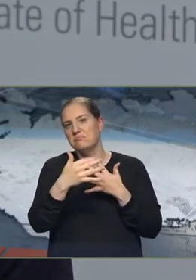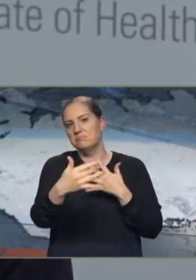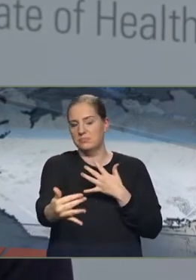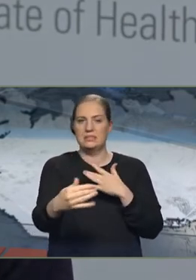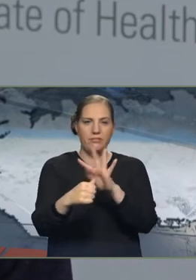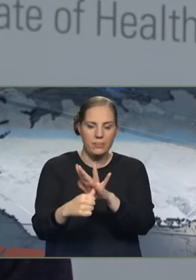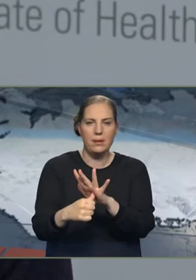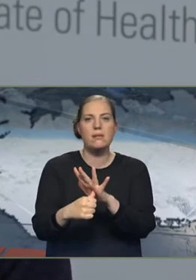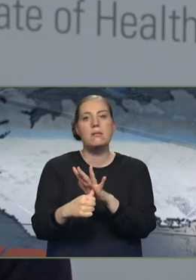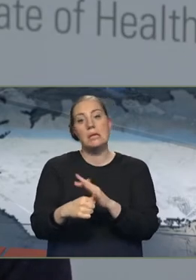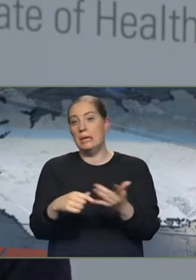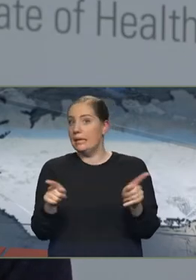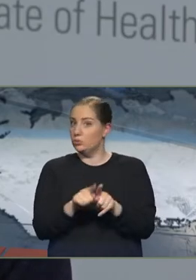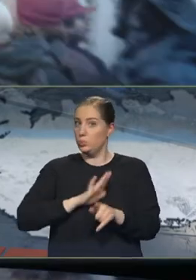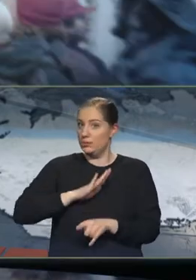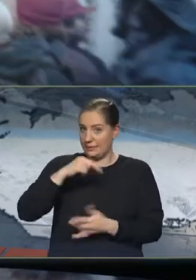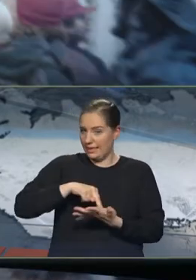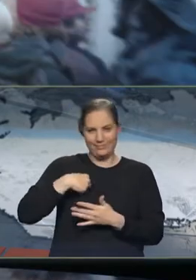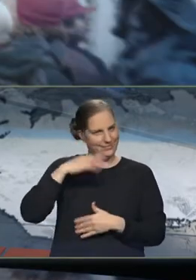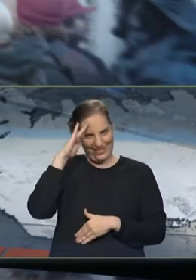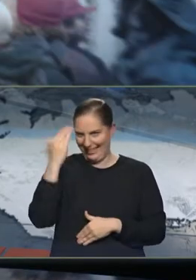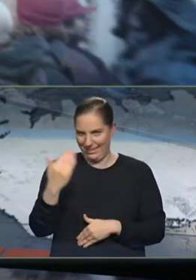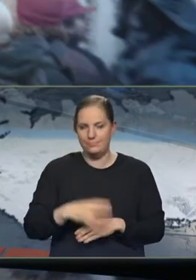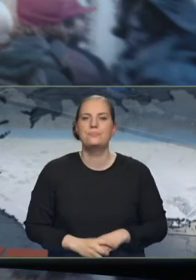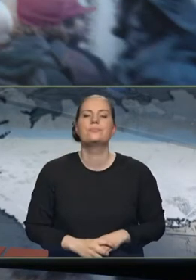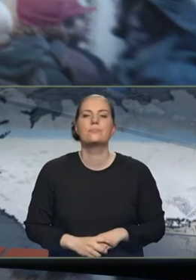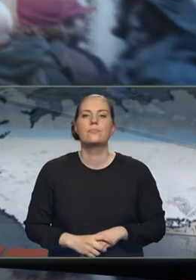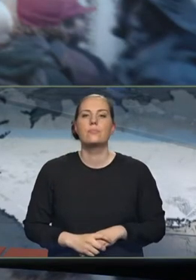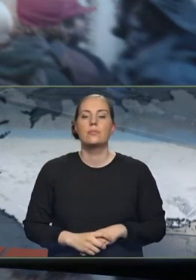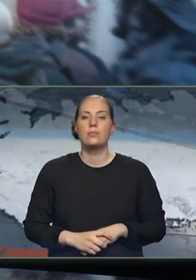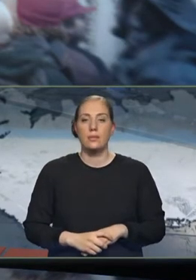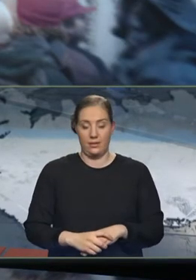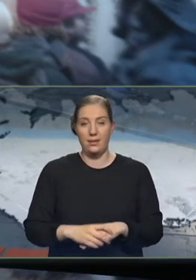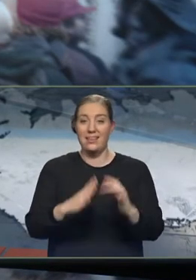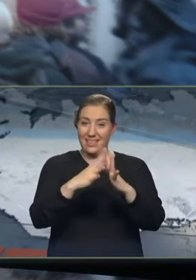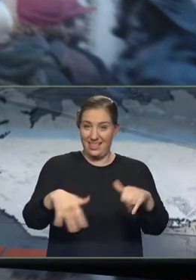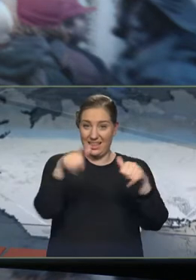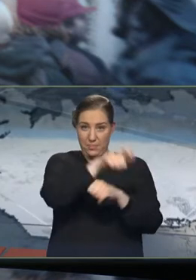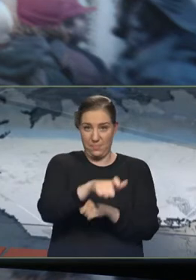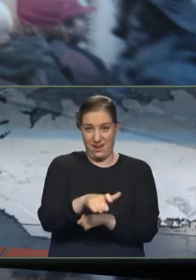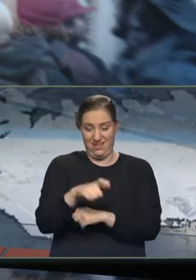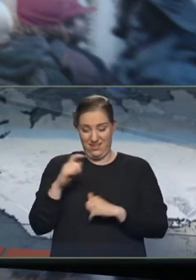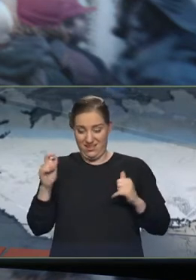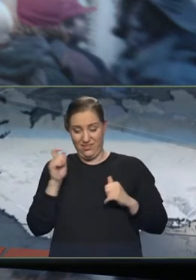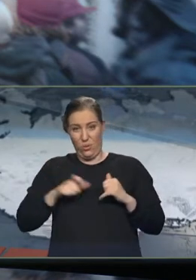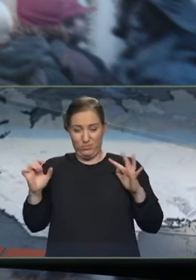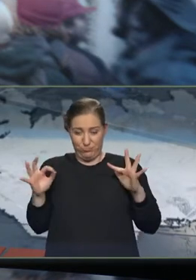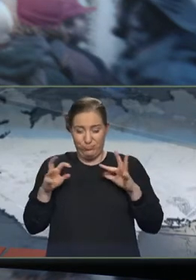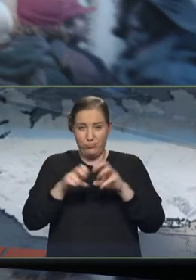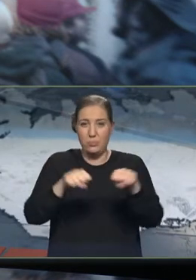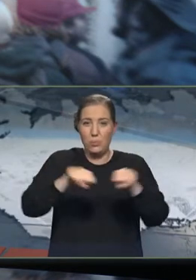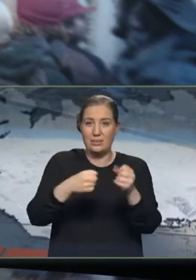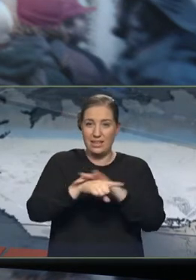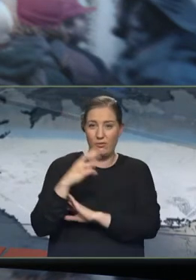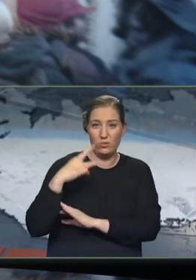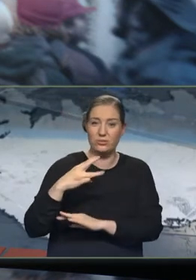og staðin er núna þá veit ég það ekki. Þingmann sluppu nömliga undan óerða sækjum sem brudist inn í Þinghústu í Washington þann